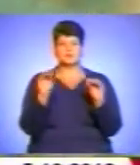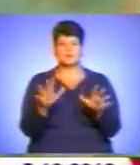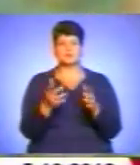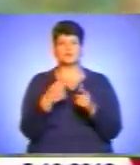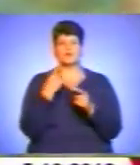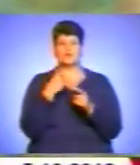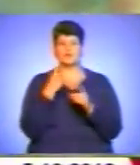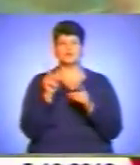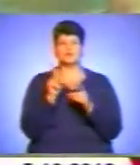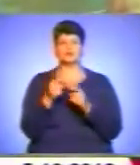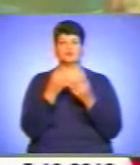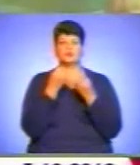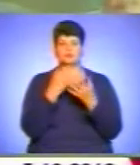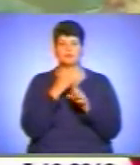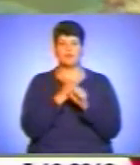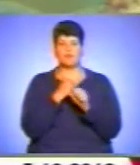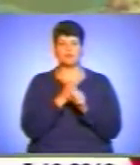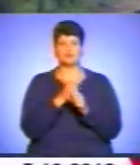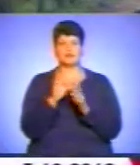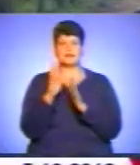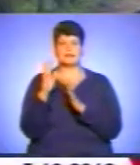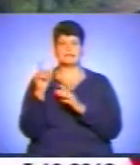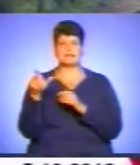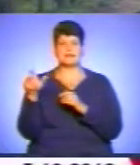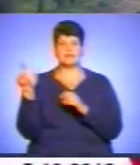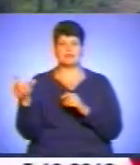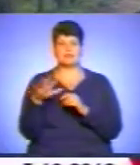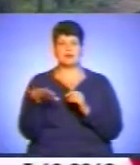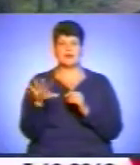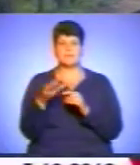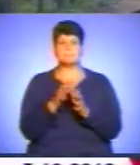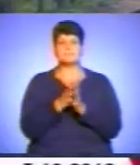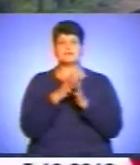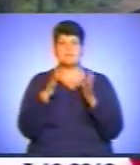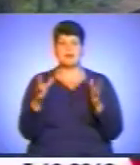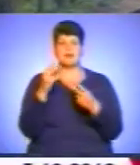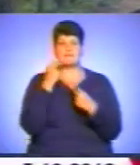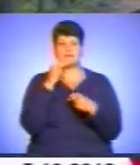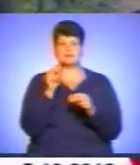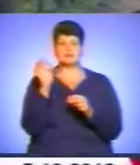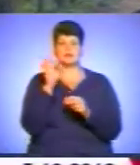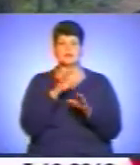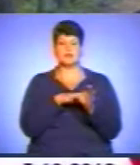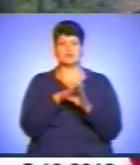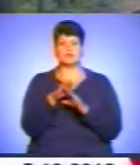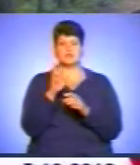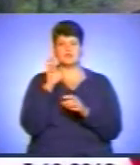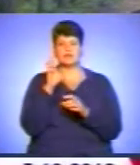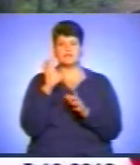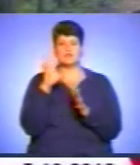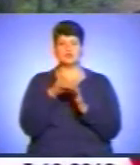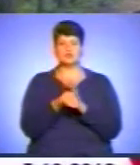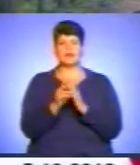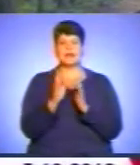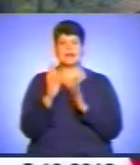ресурсів відзначив добру роботу лісників краю. Вони максимально ефективно реалізують державний ресурс. Це ліс,